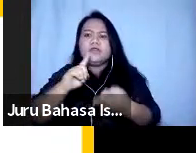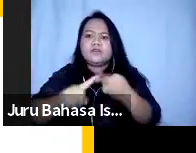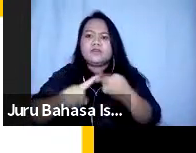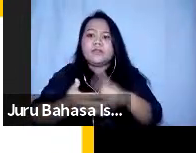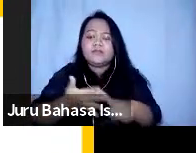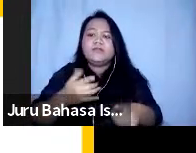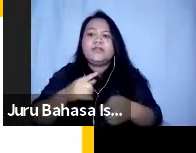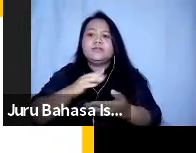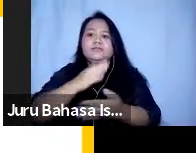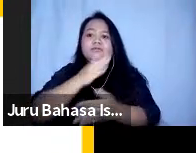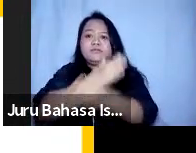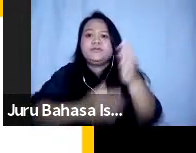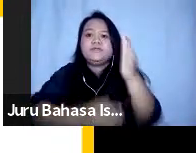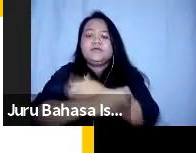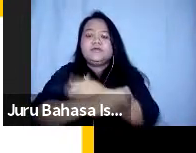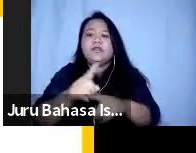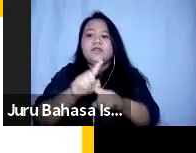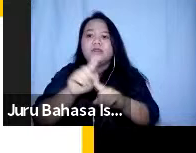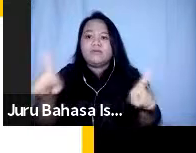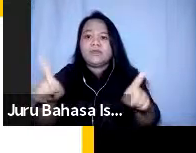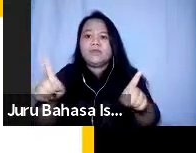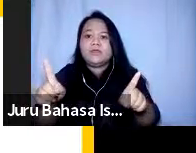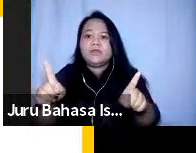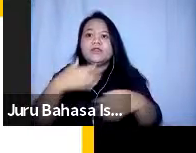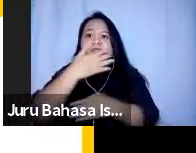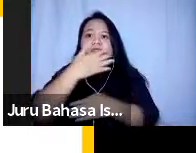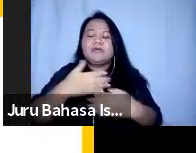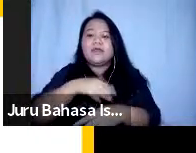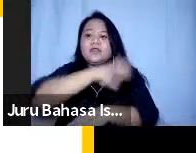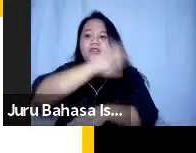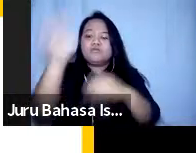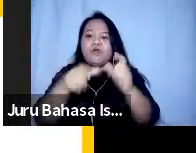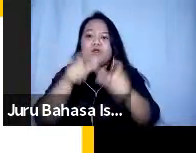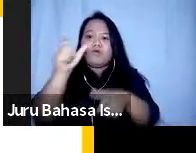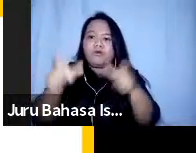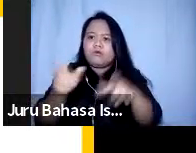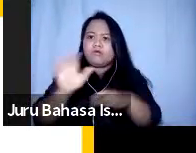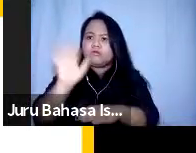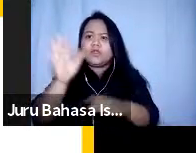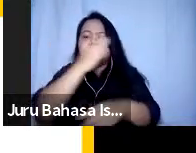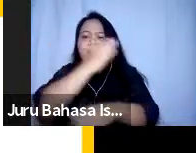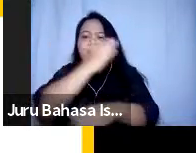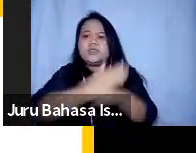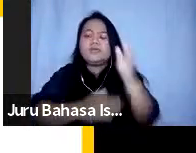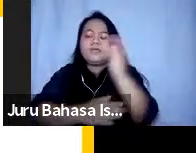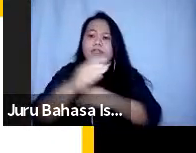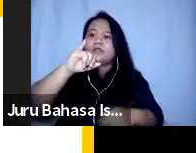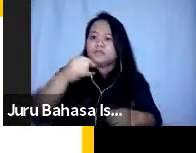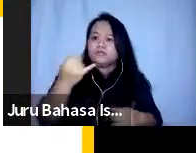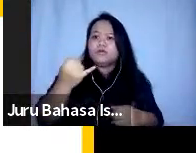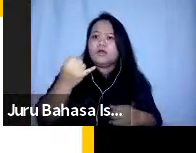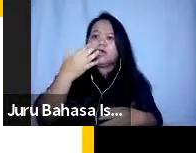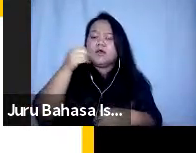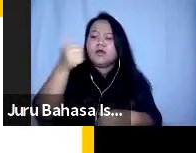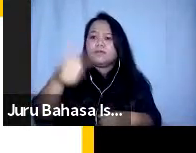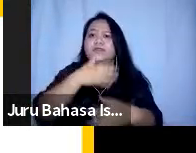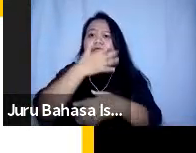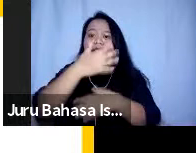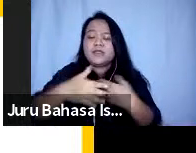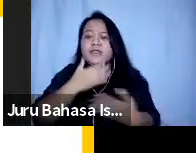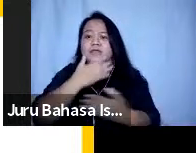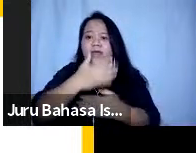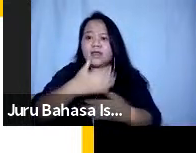juga dinikmati oleh semua orang baik itu yang disabilitas maupun non-disabilitas bisa juga dinikmati oleh lansia